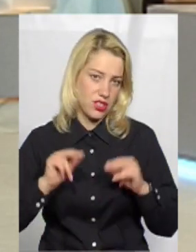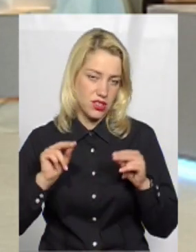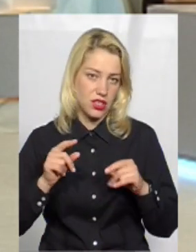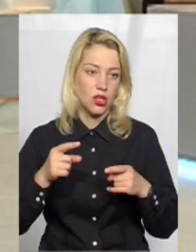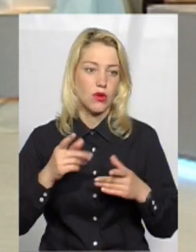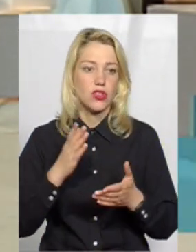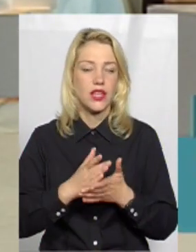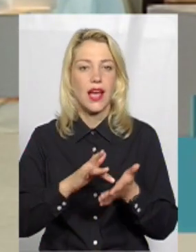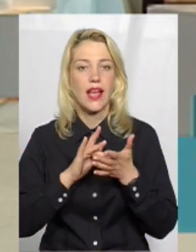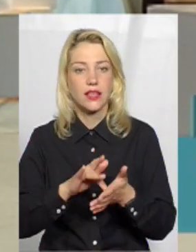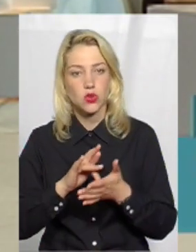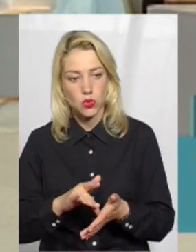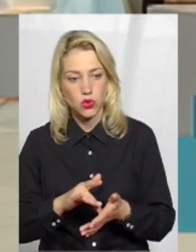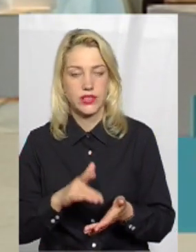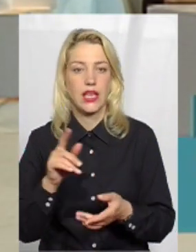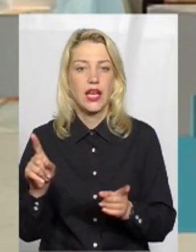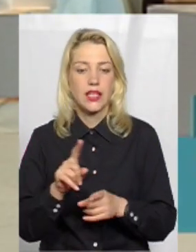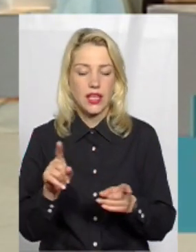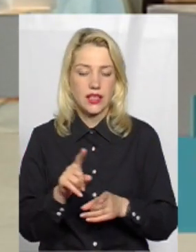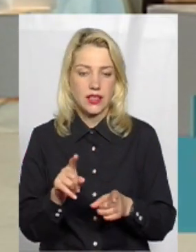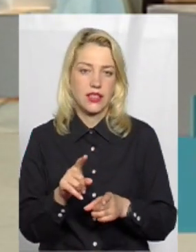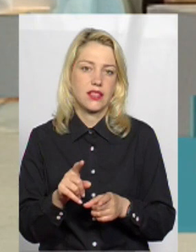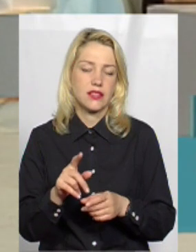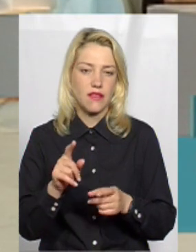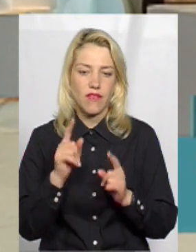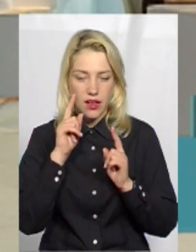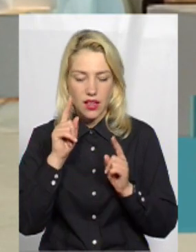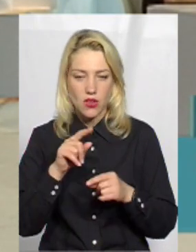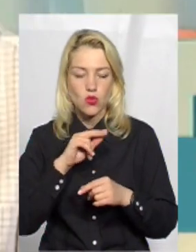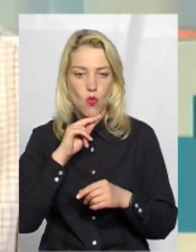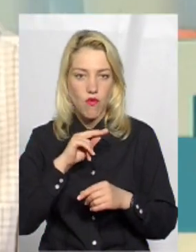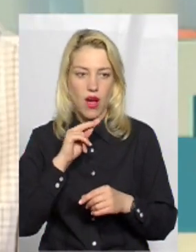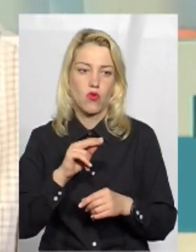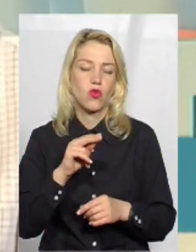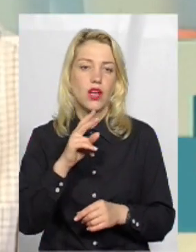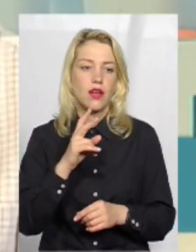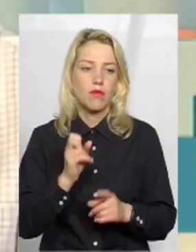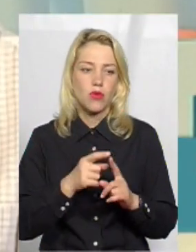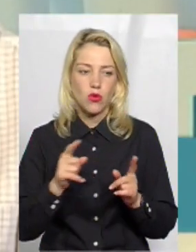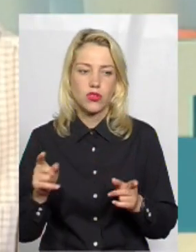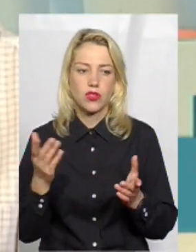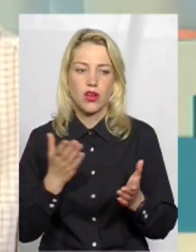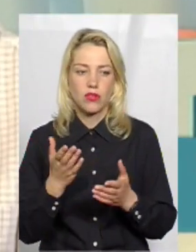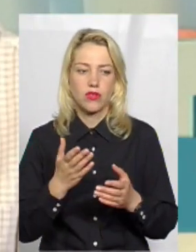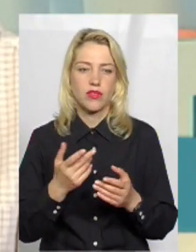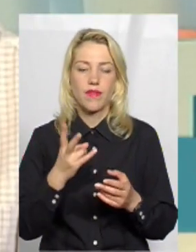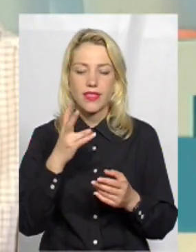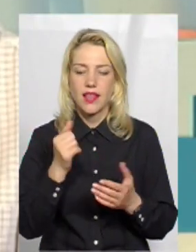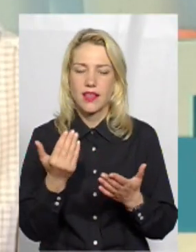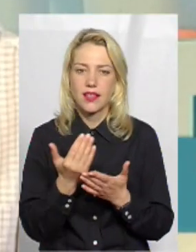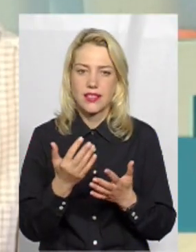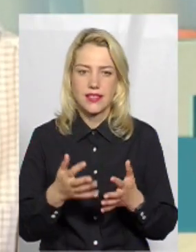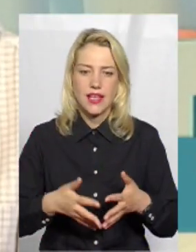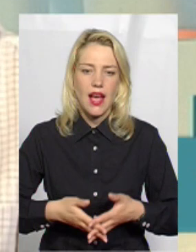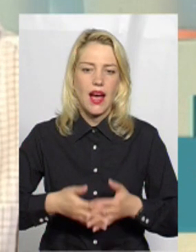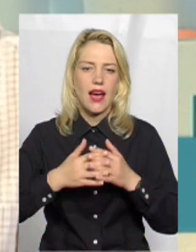є екскурсії, які безпосередньо звертають увагу, протягом яких звертають увагу саме на якісь там